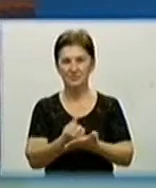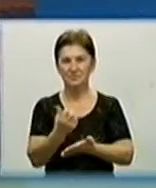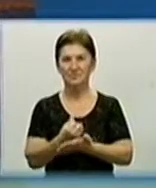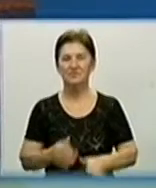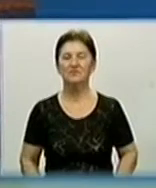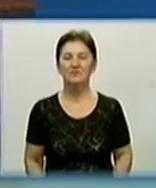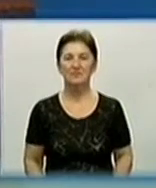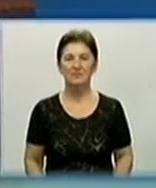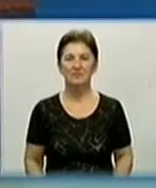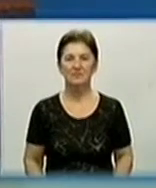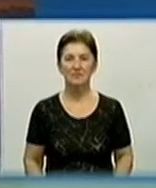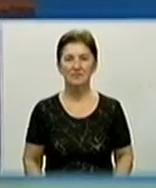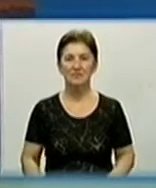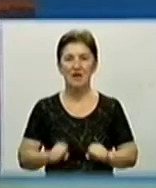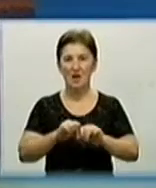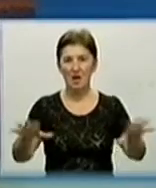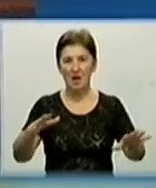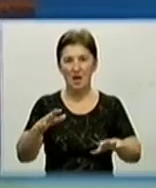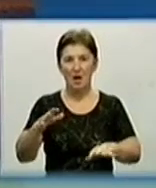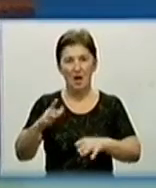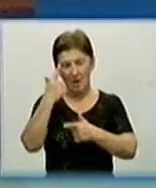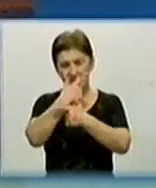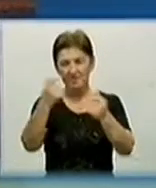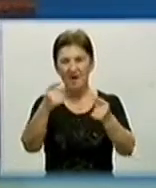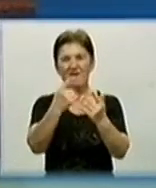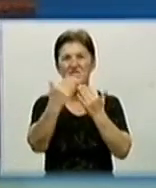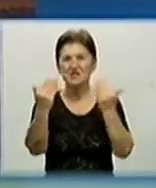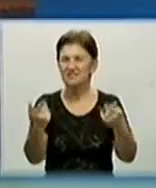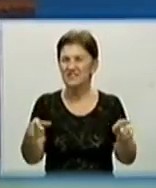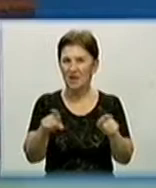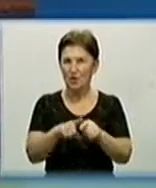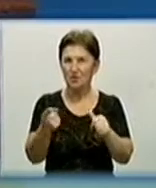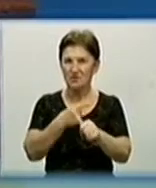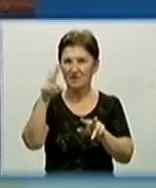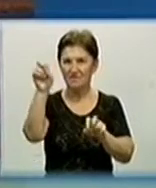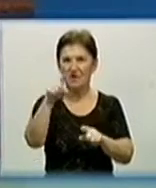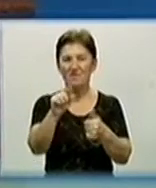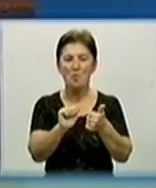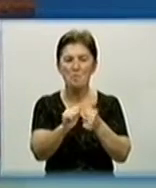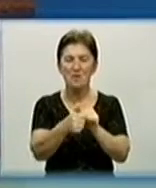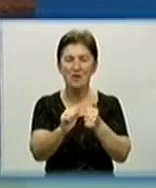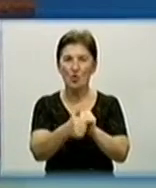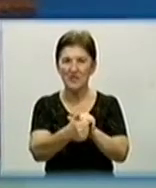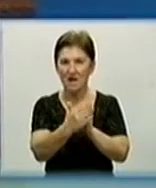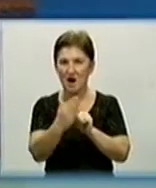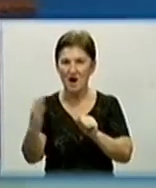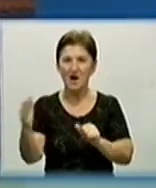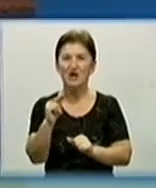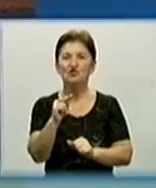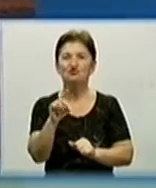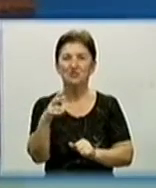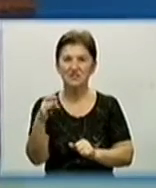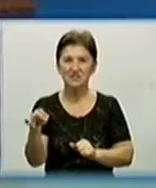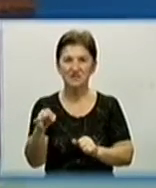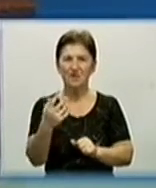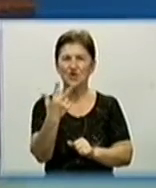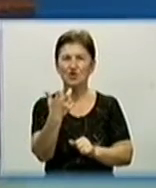Полотняні і послання минувщини. Виставка з такою назвою відкрилась у бібліотеці Чижевського. Експозицію з трьохсот вишитих